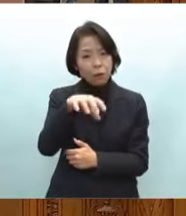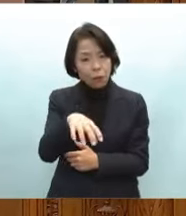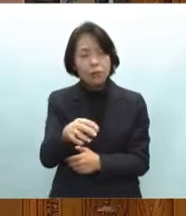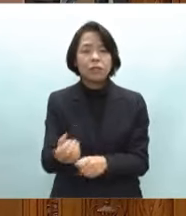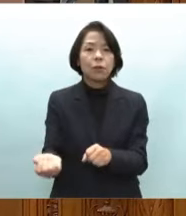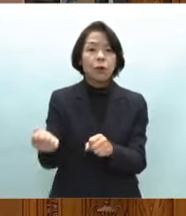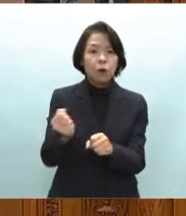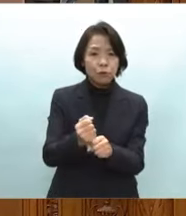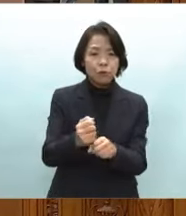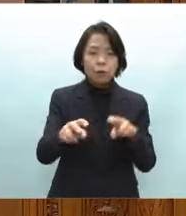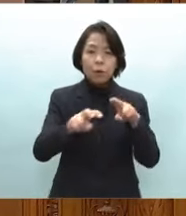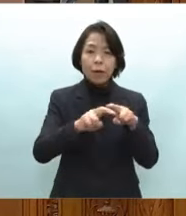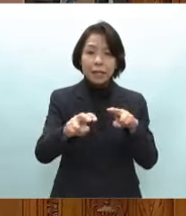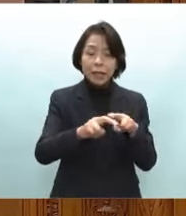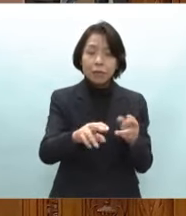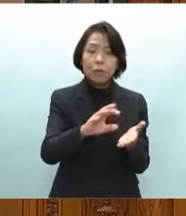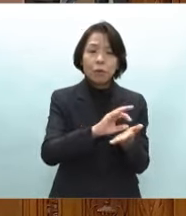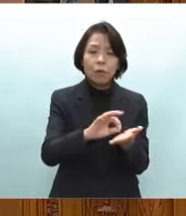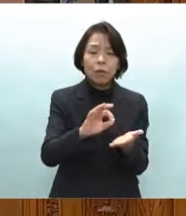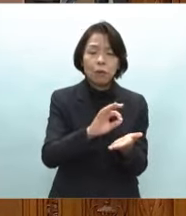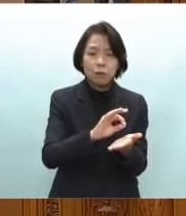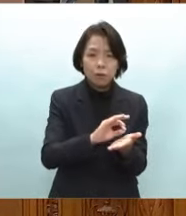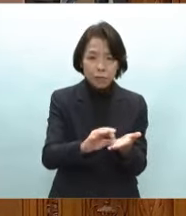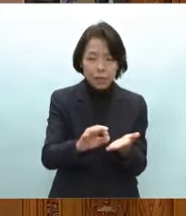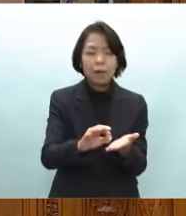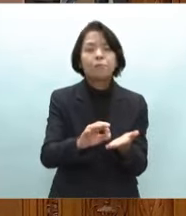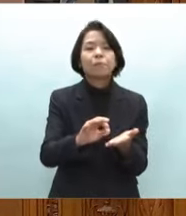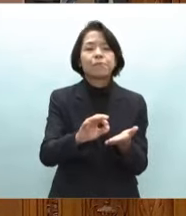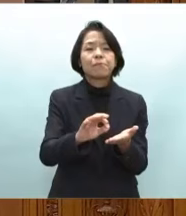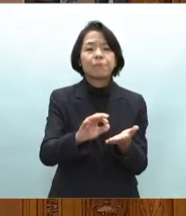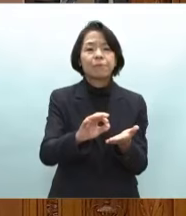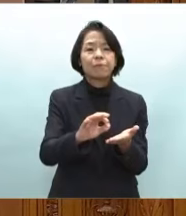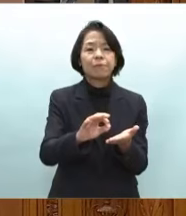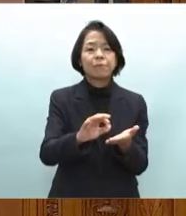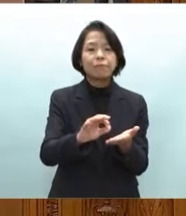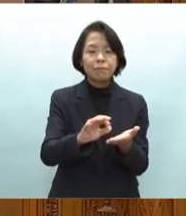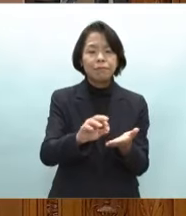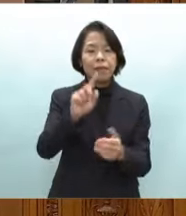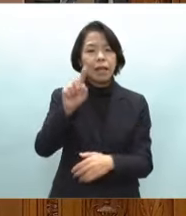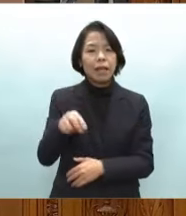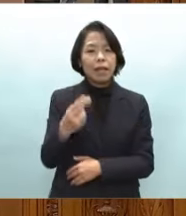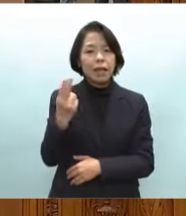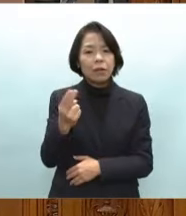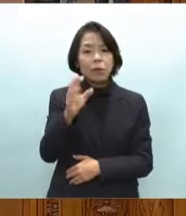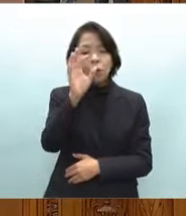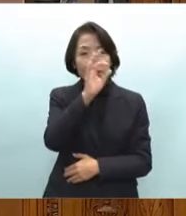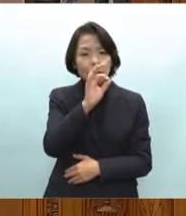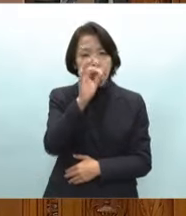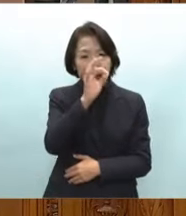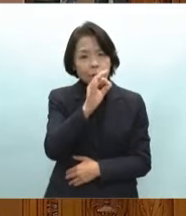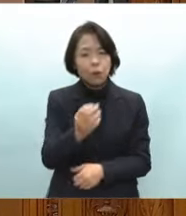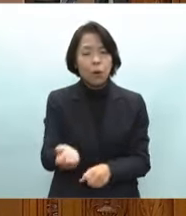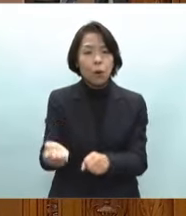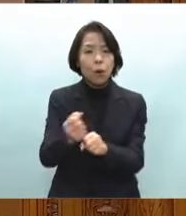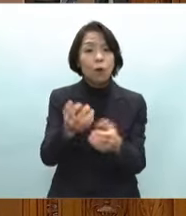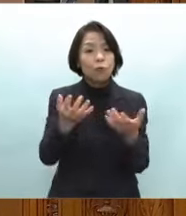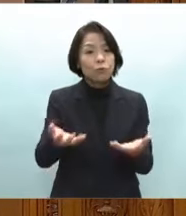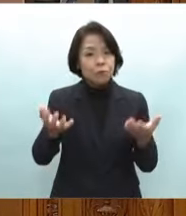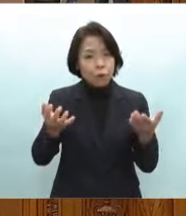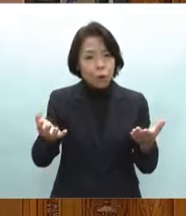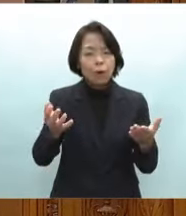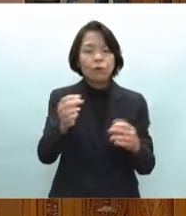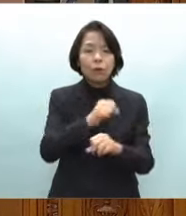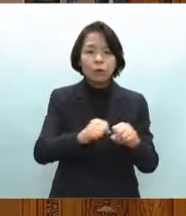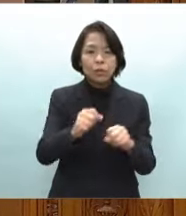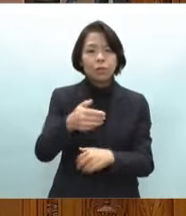び鉄道を利用した活用した野党観光復興の取り組みについて